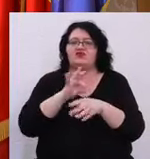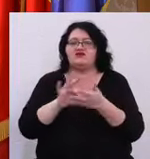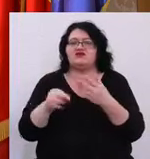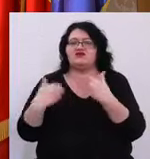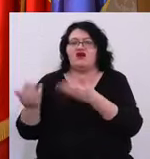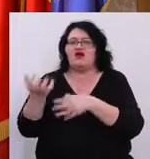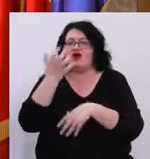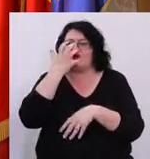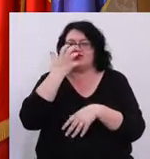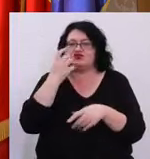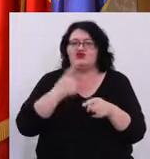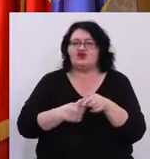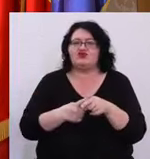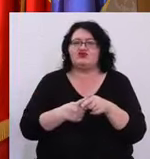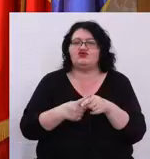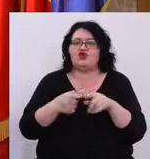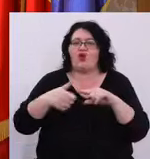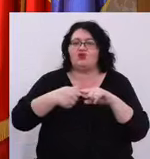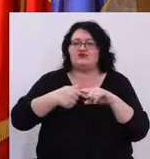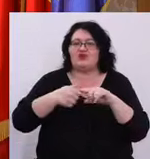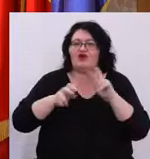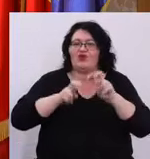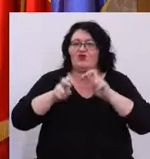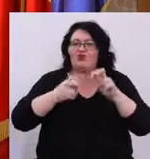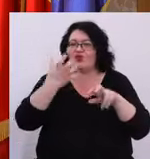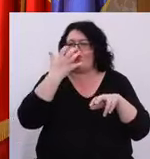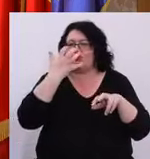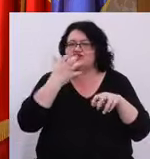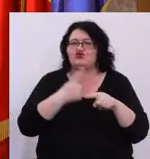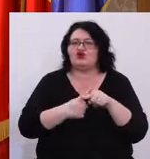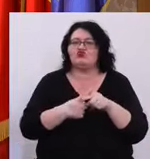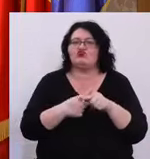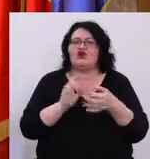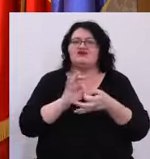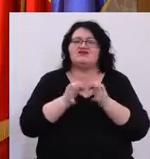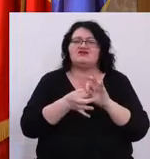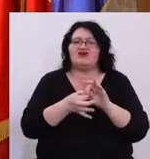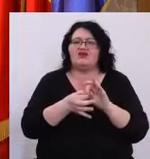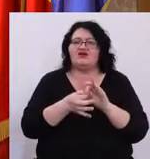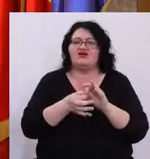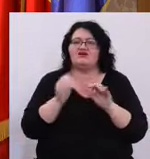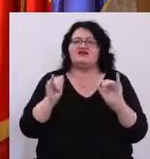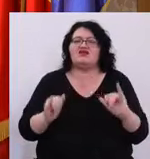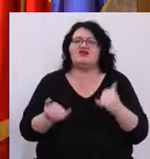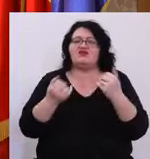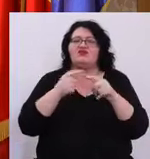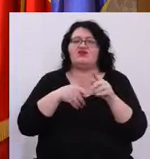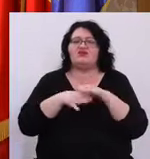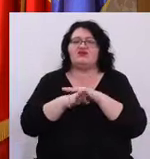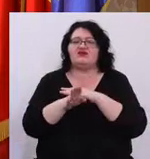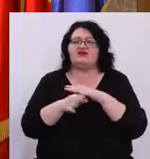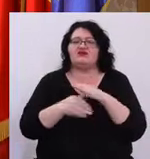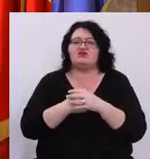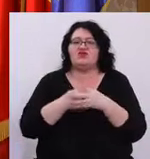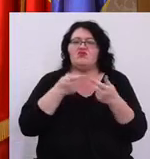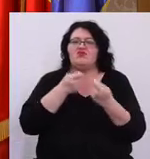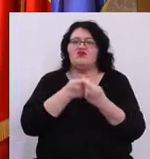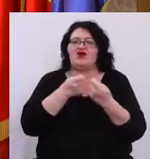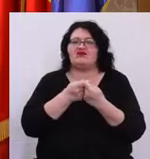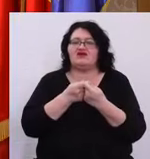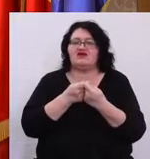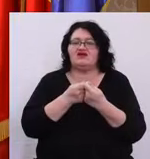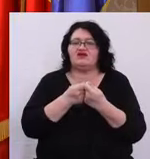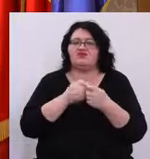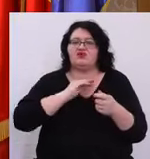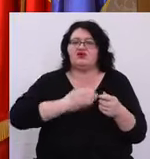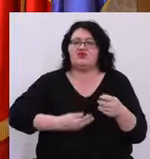concentratoare de oxigen și puls-oximetre Și asta se întâmplă printr-un parteneriat